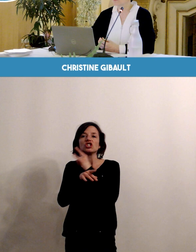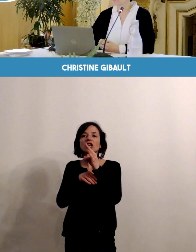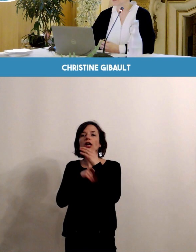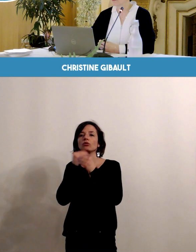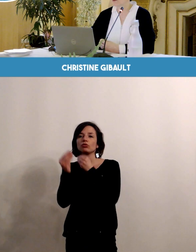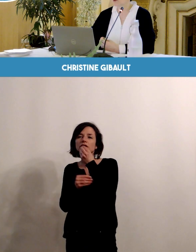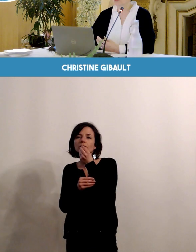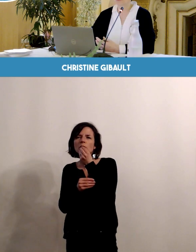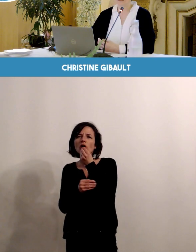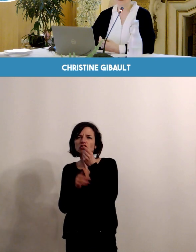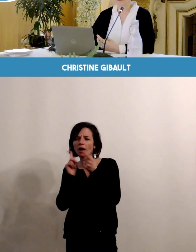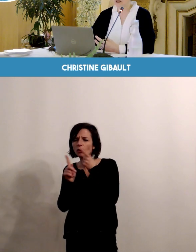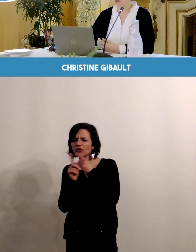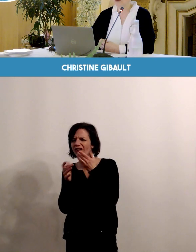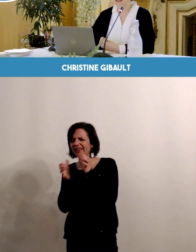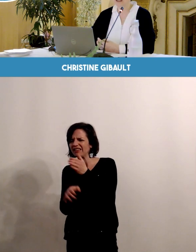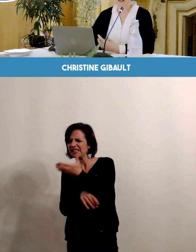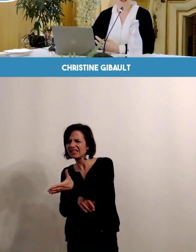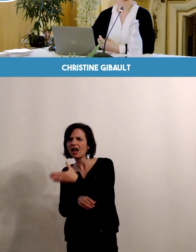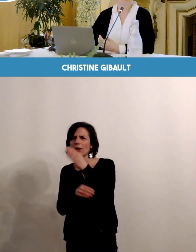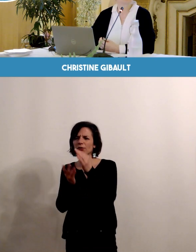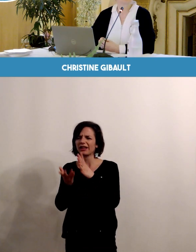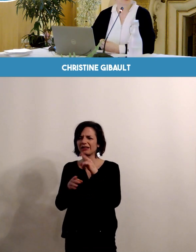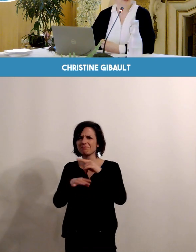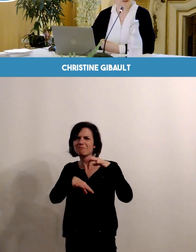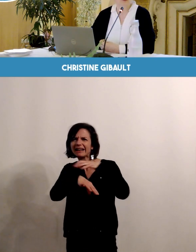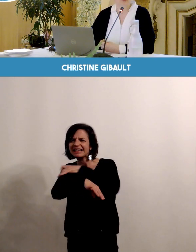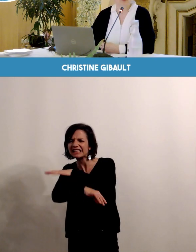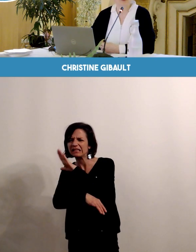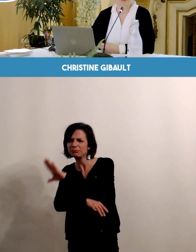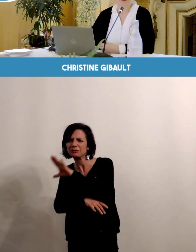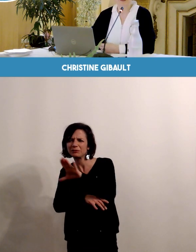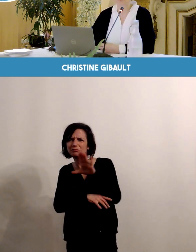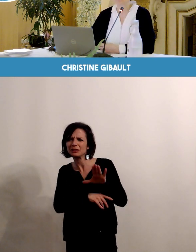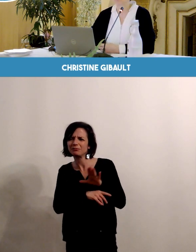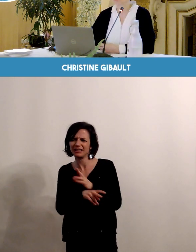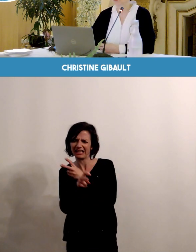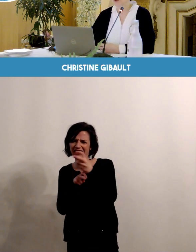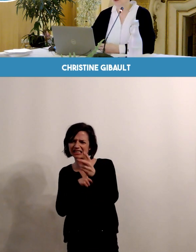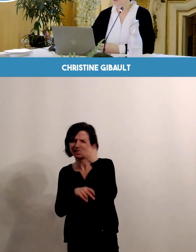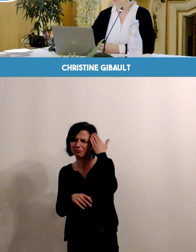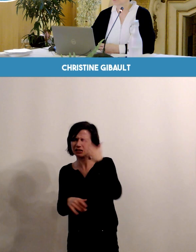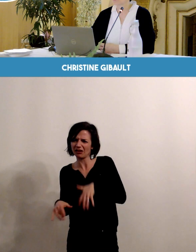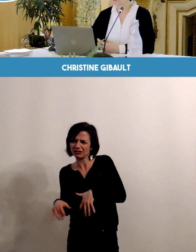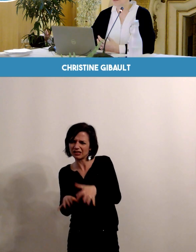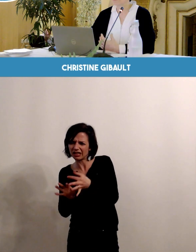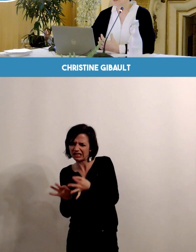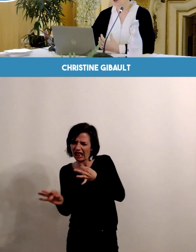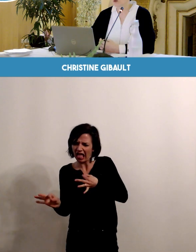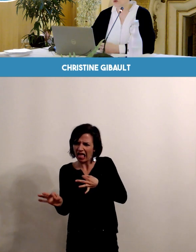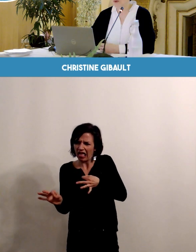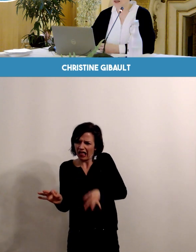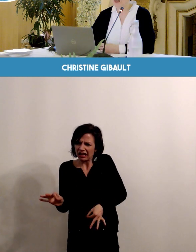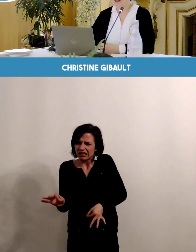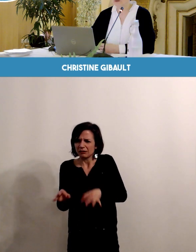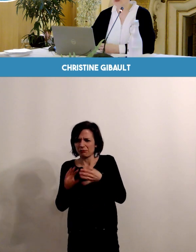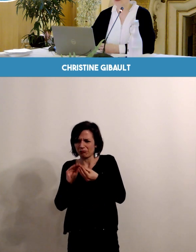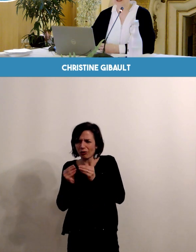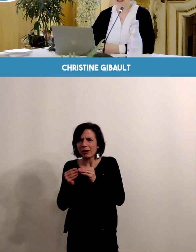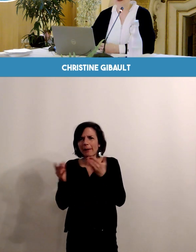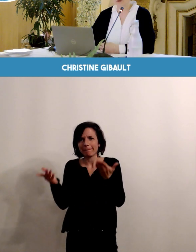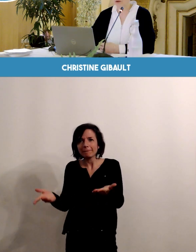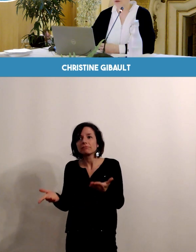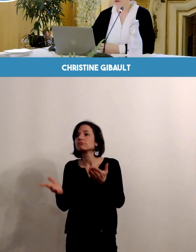toxoplasmose, la prévention de la lystériose, etc. Un certain nombre de choses dont vous avez déjà entendu parler,